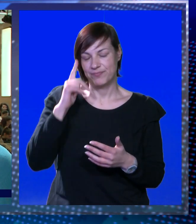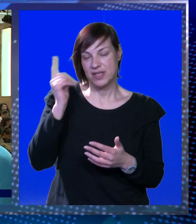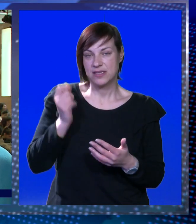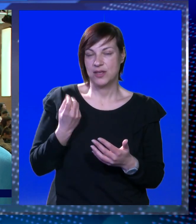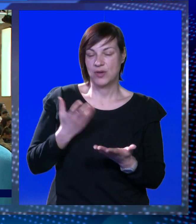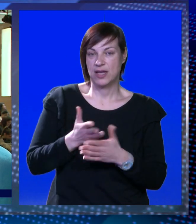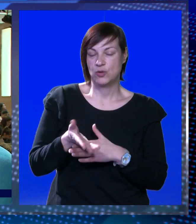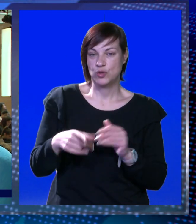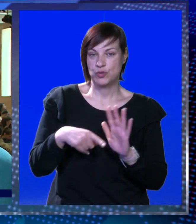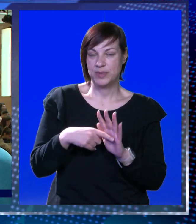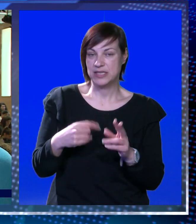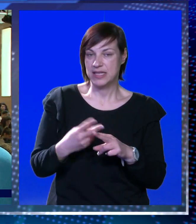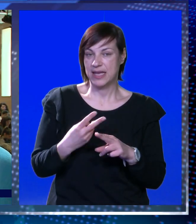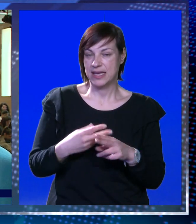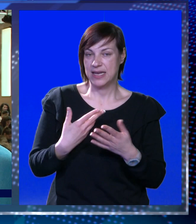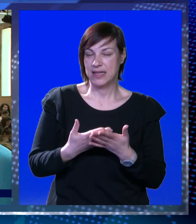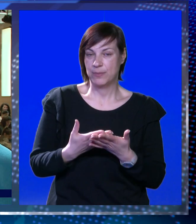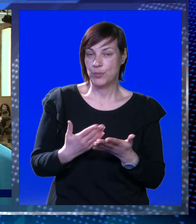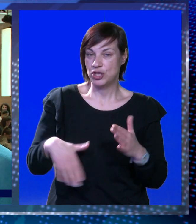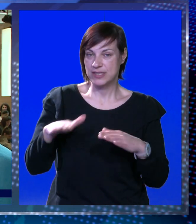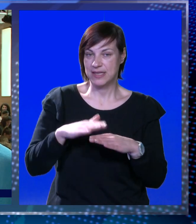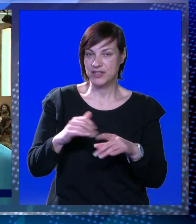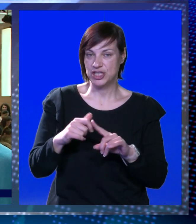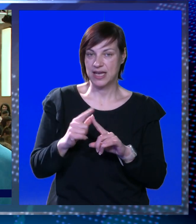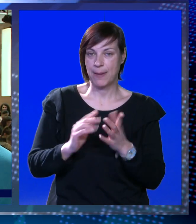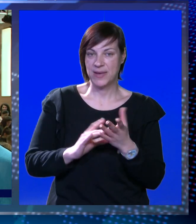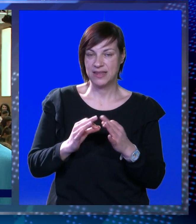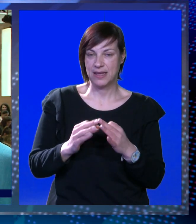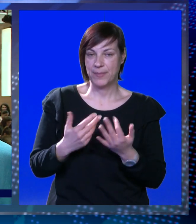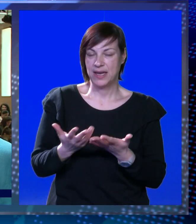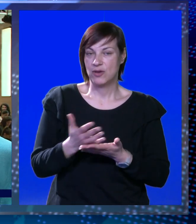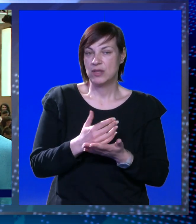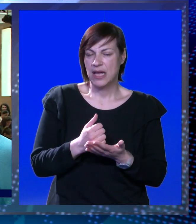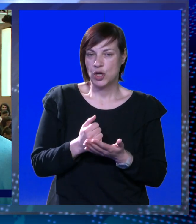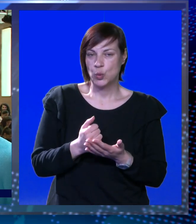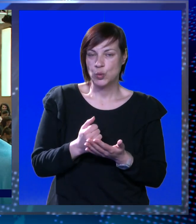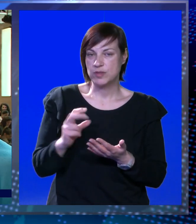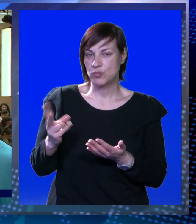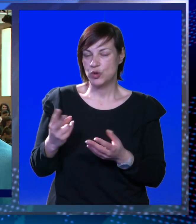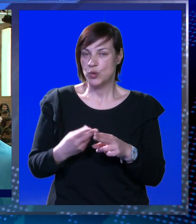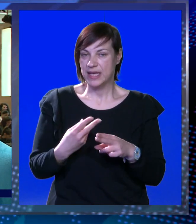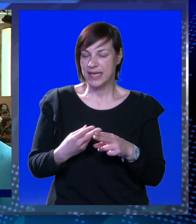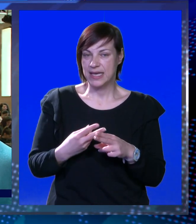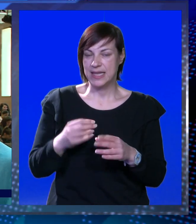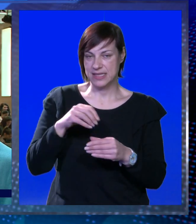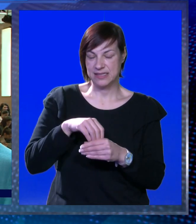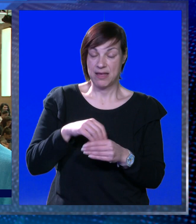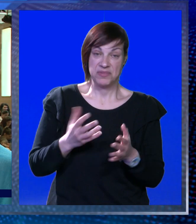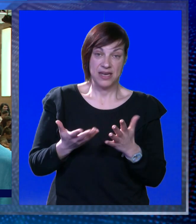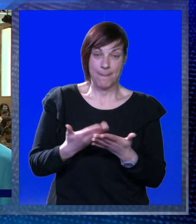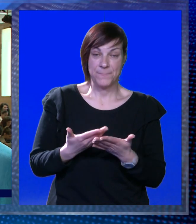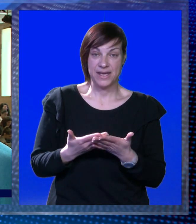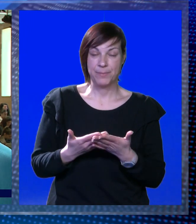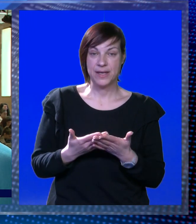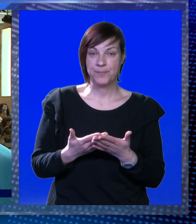je zapravo kad uđu u minus da je to kredit i to kredit po dosta višim kamatnim stopama nego da uzmu neki drugi kredit, na primjer stambeni